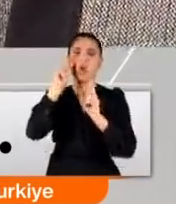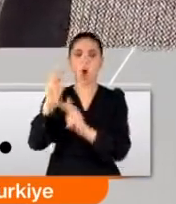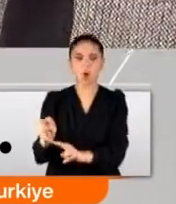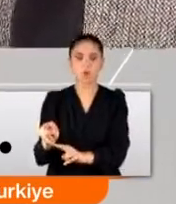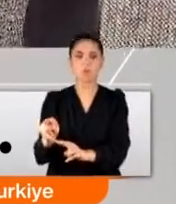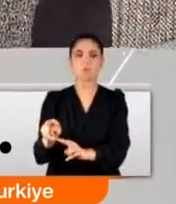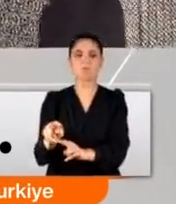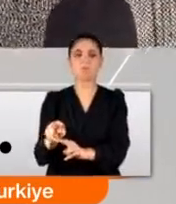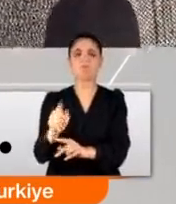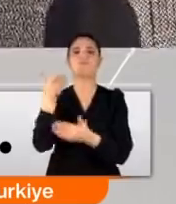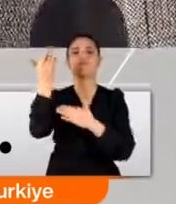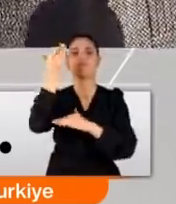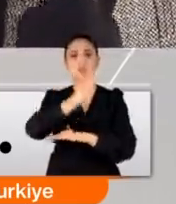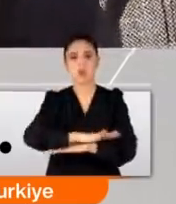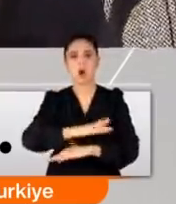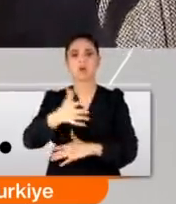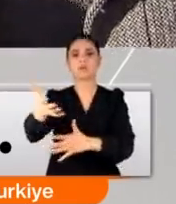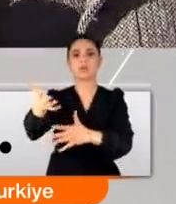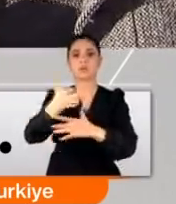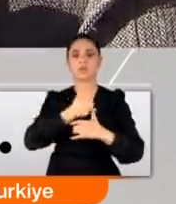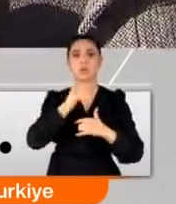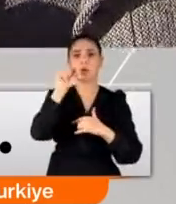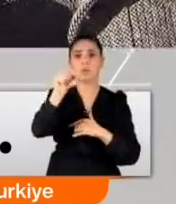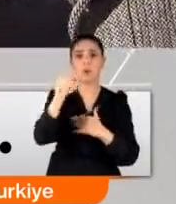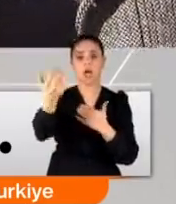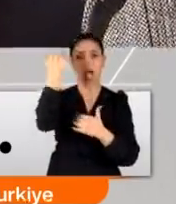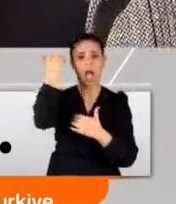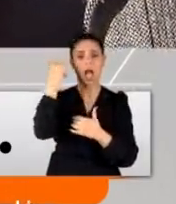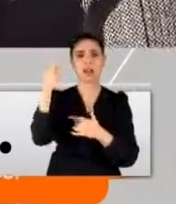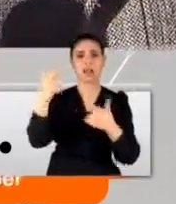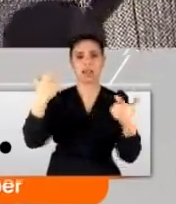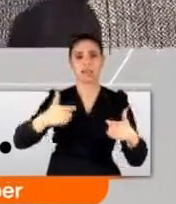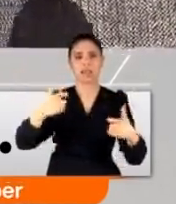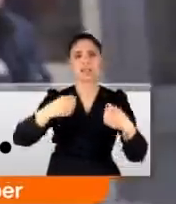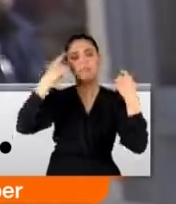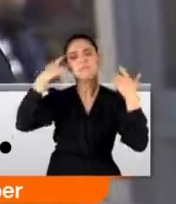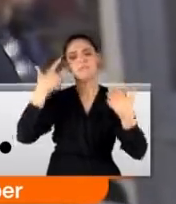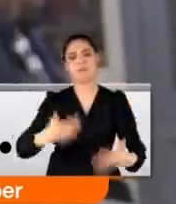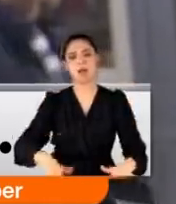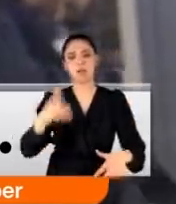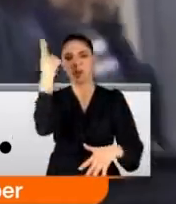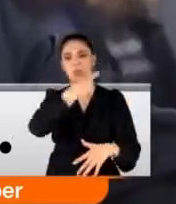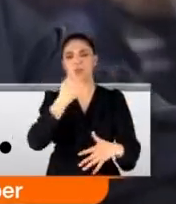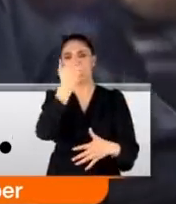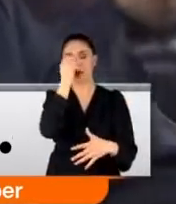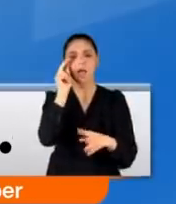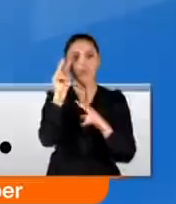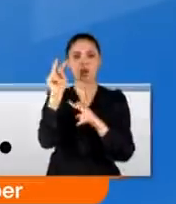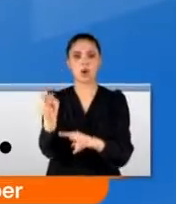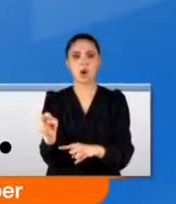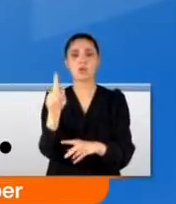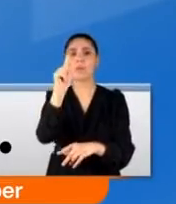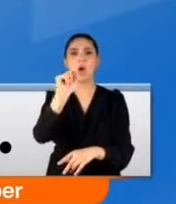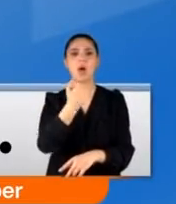Oradan sürükleye sürükleye tam o arka tarafta şuraya yığılıp kalıyor. Yüzündeki kanı gördük biz orayı yığılırken.